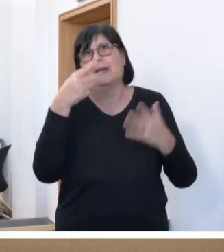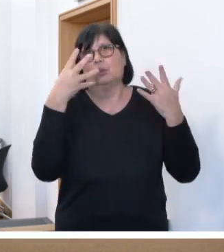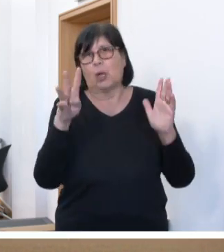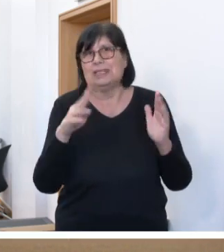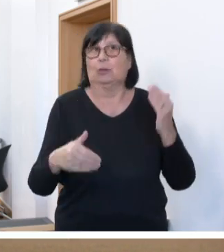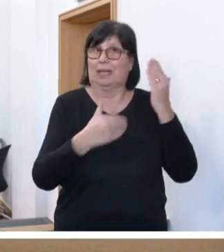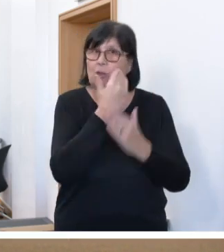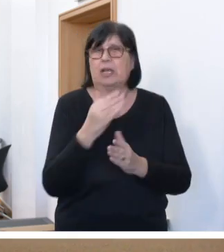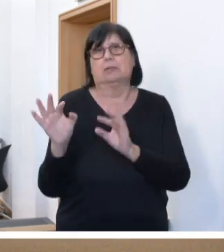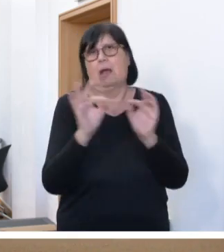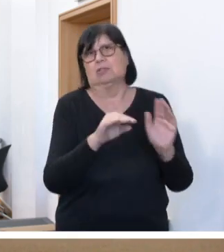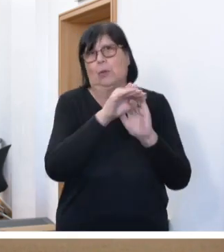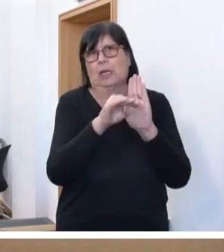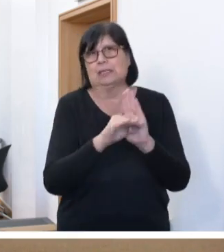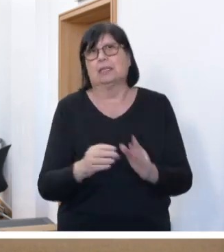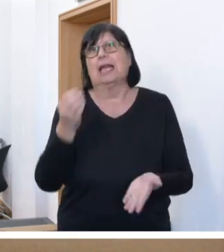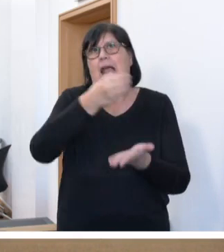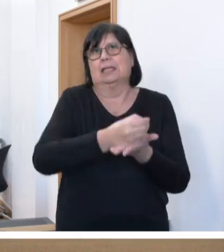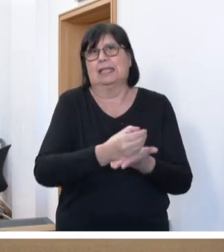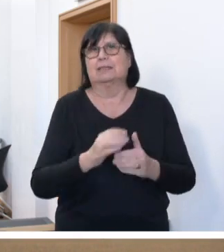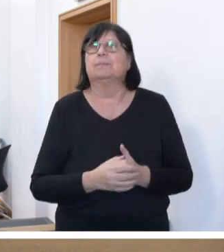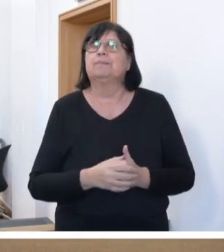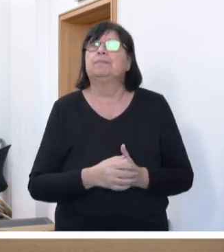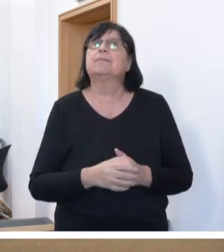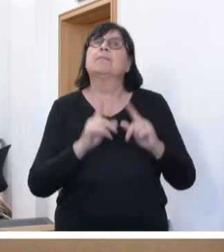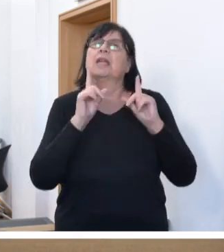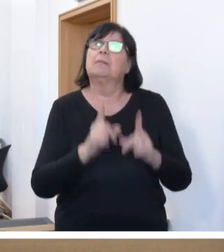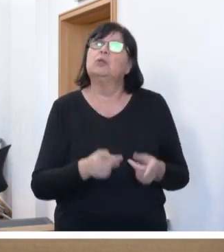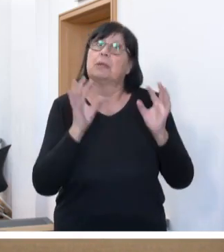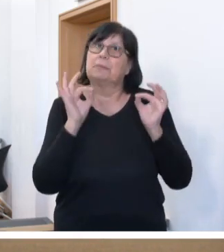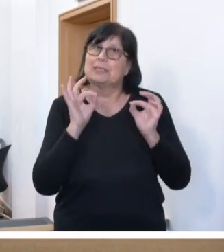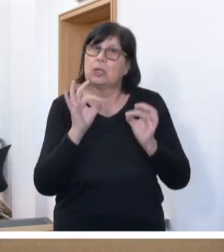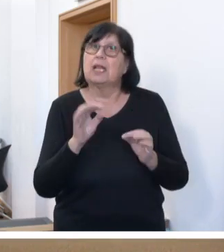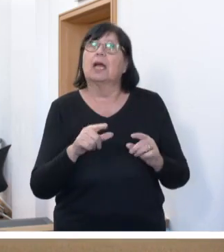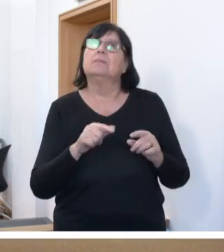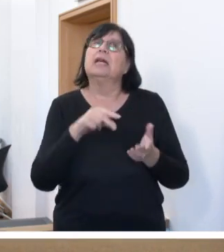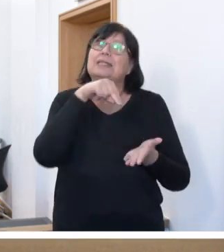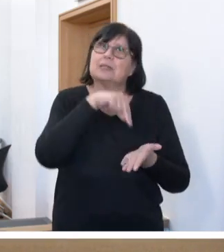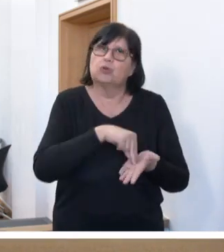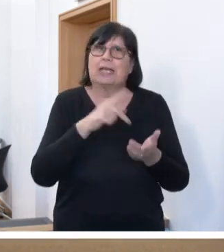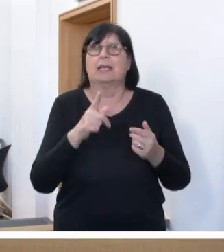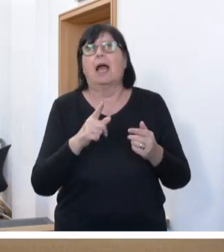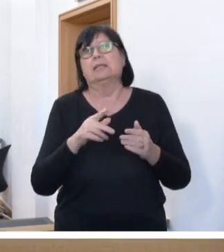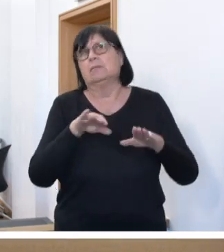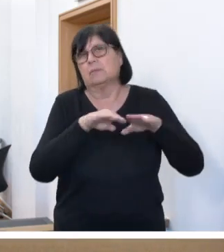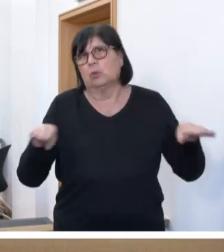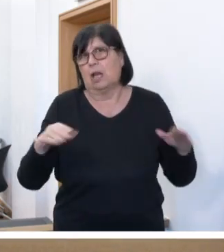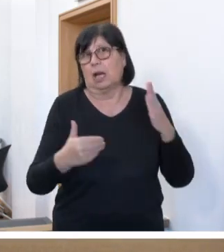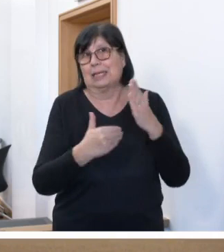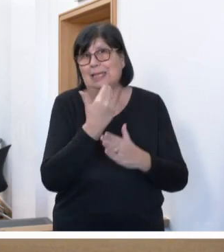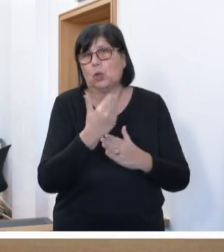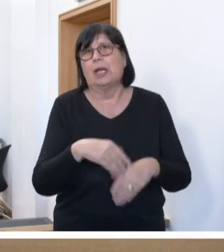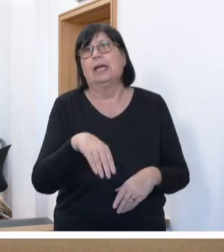Ausführungsgesetz ersetzt werden muss. Es müssen insbesondere die Zuständigkeiten auf Grundlage des neuen